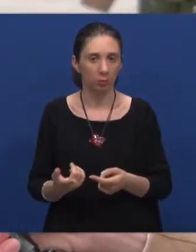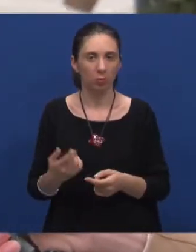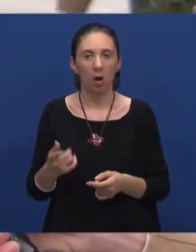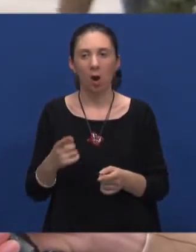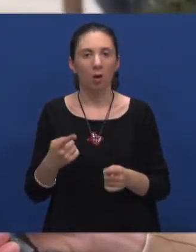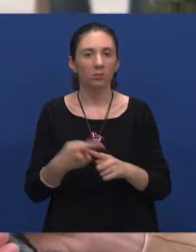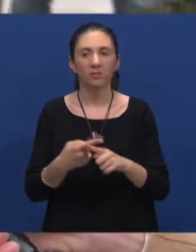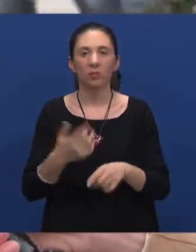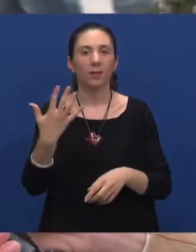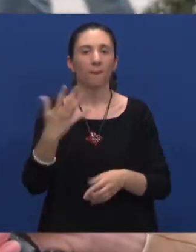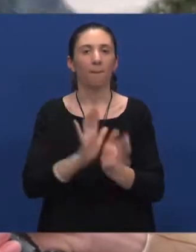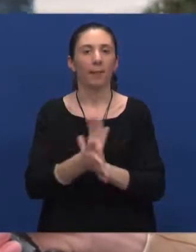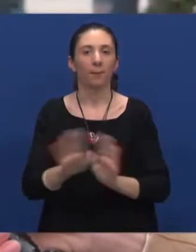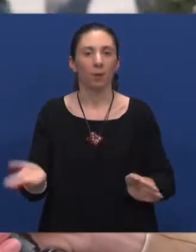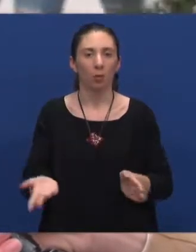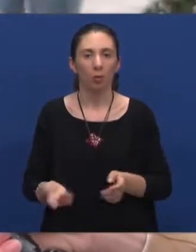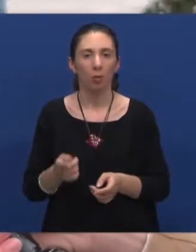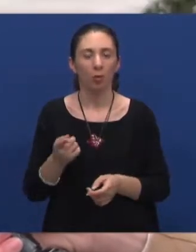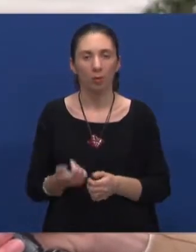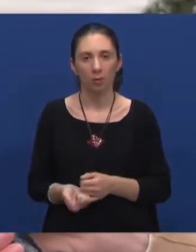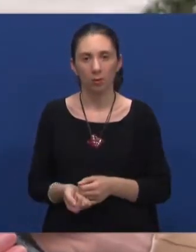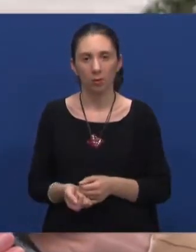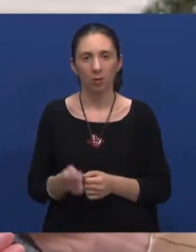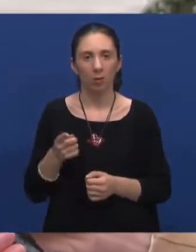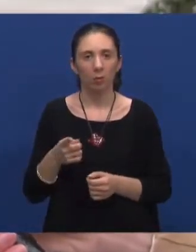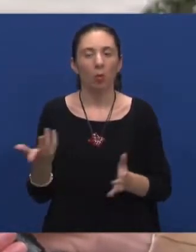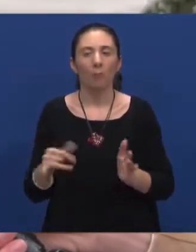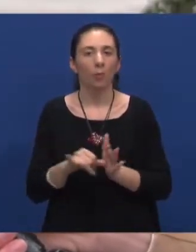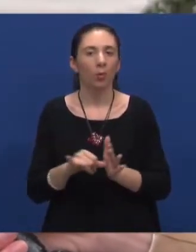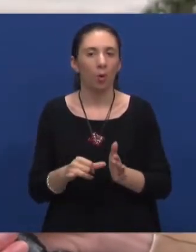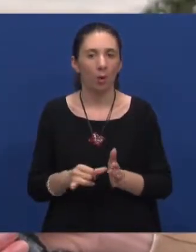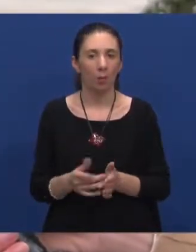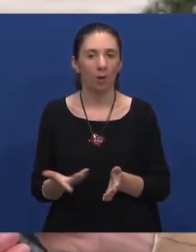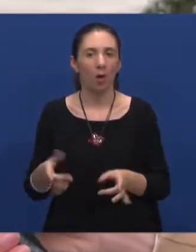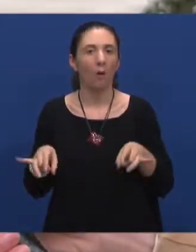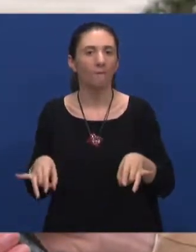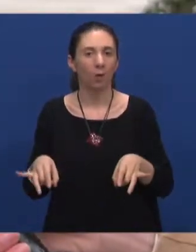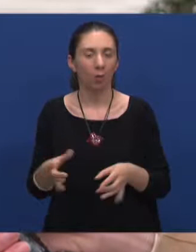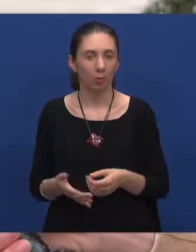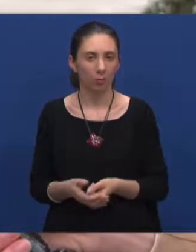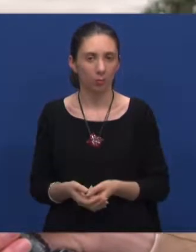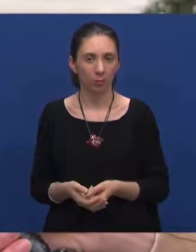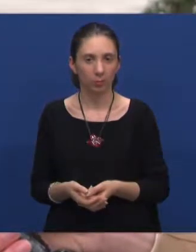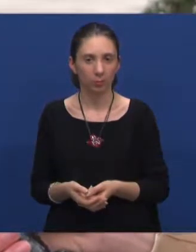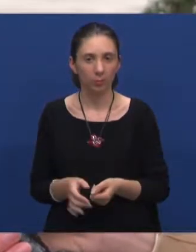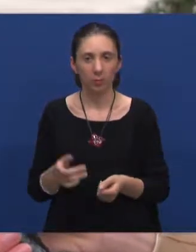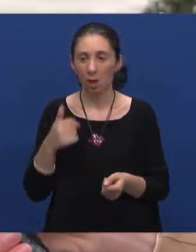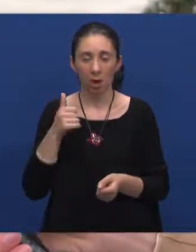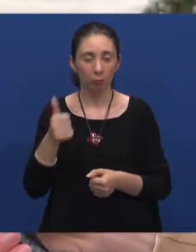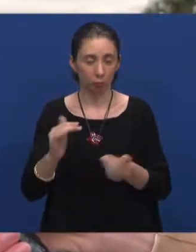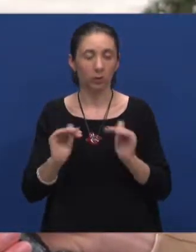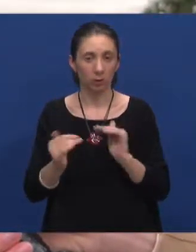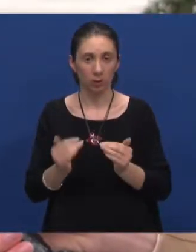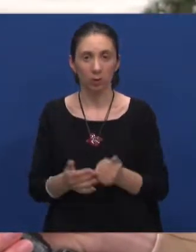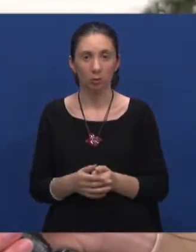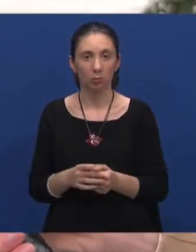svađe traju pet minuta i to je uobičajeni folklor, da tako kažem. Velima, ali inače se super slažemo,